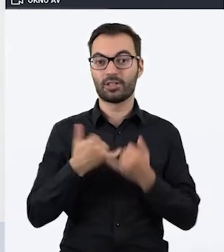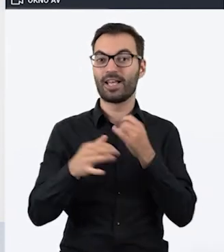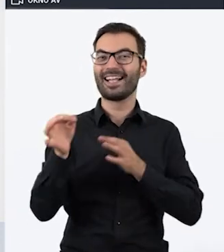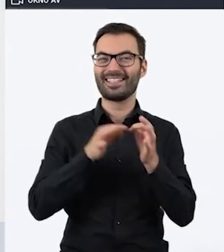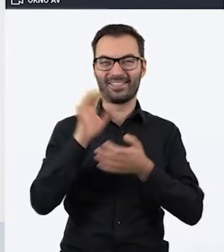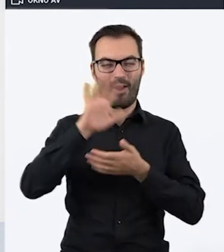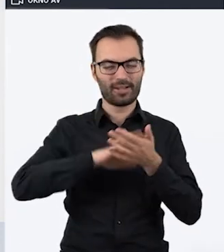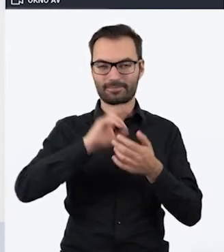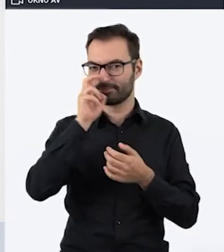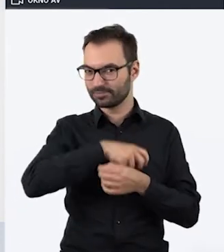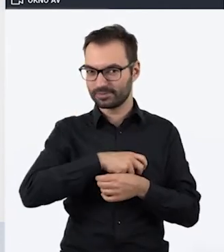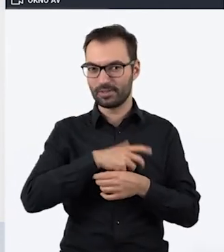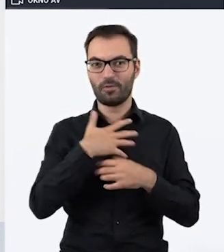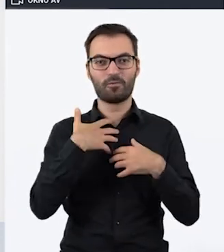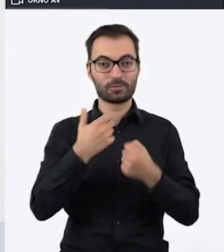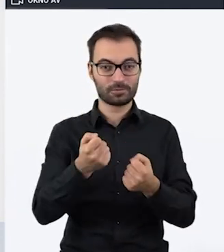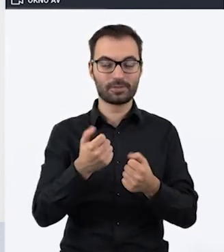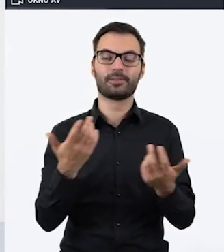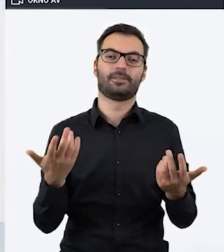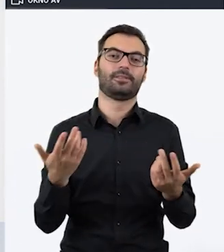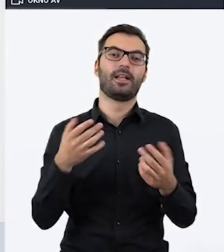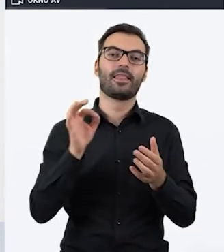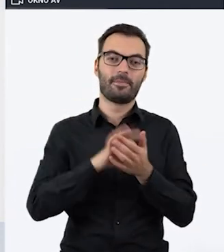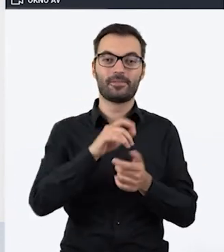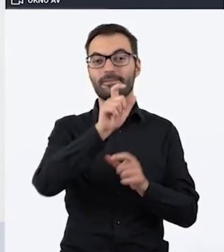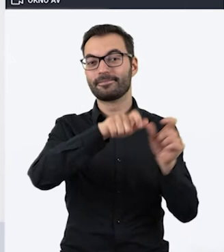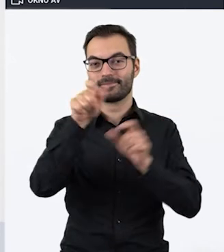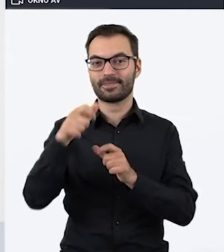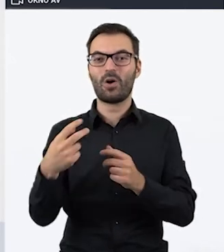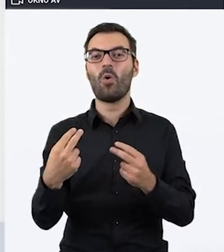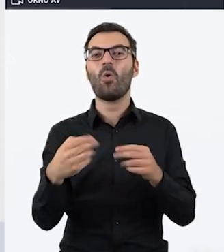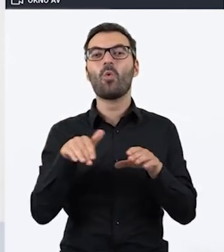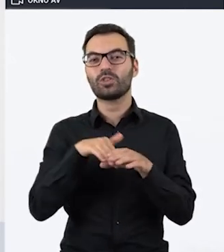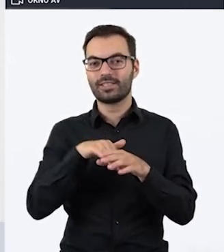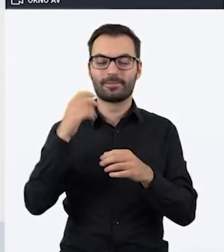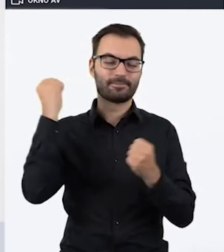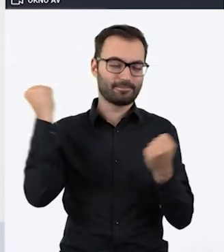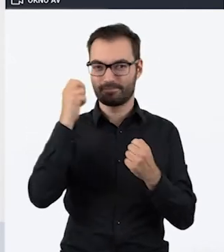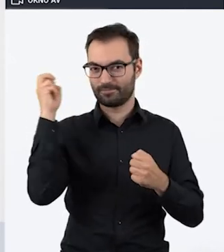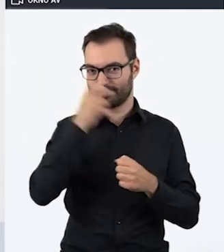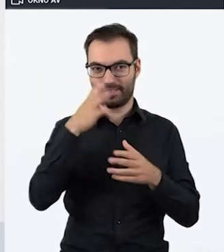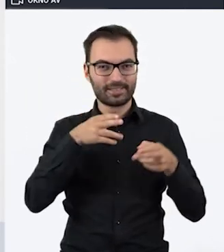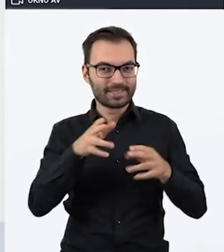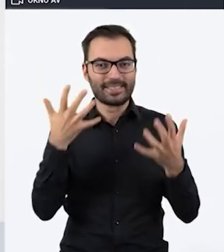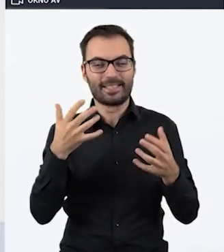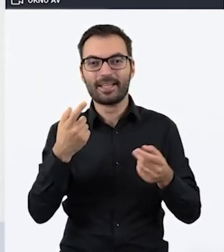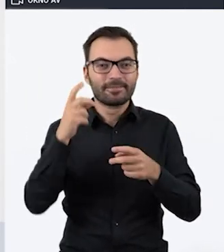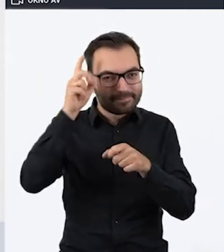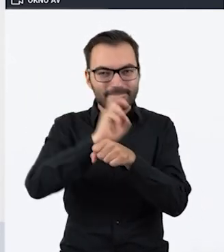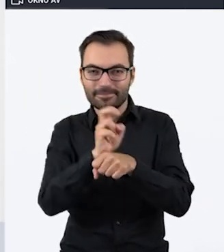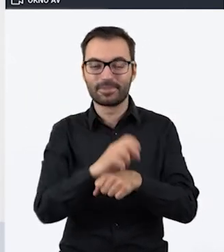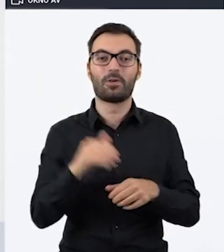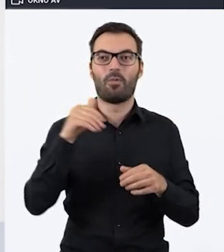historia, im bardziej wciągająca fabuła, tym bardziej zaangażowani są uczestnicy i uczestniczki. Być może